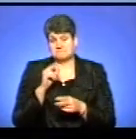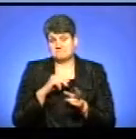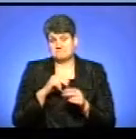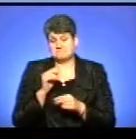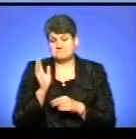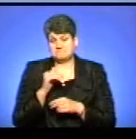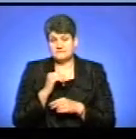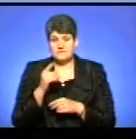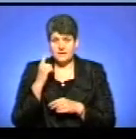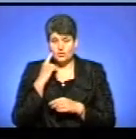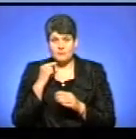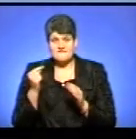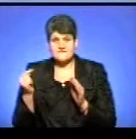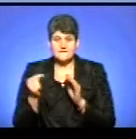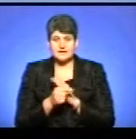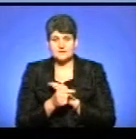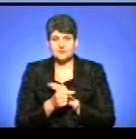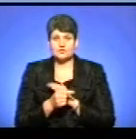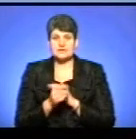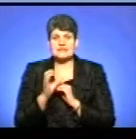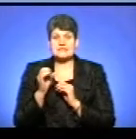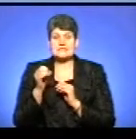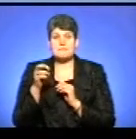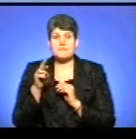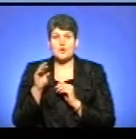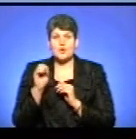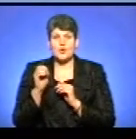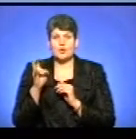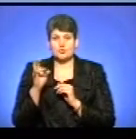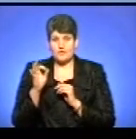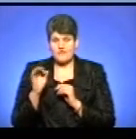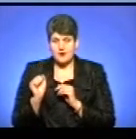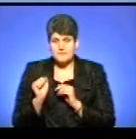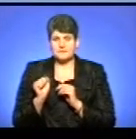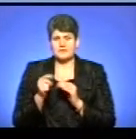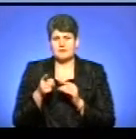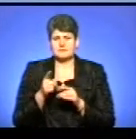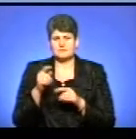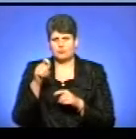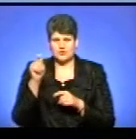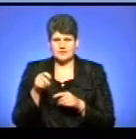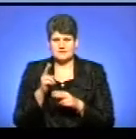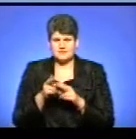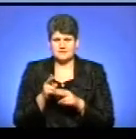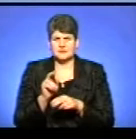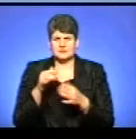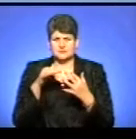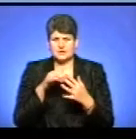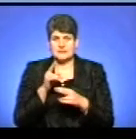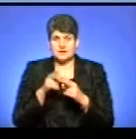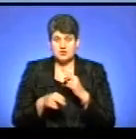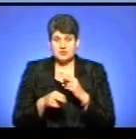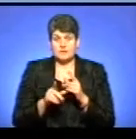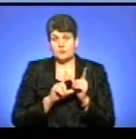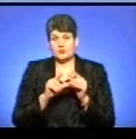думав, вискочу на Семеновку, там тільки бої прикладилися, і потім наліво на Харківську трасу, вискочу.